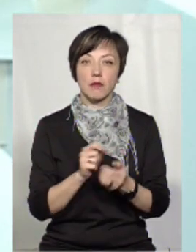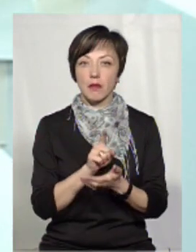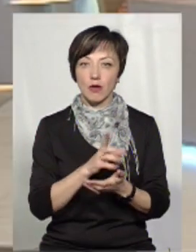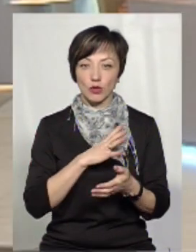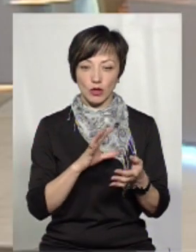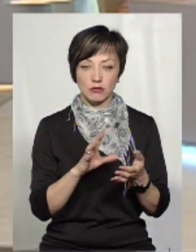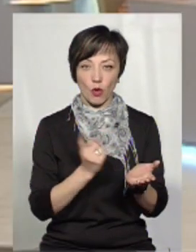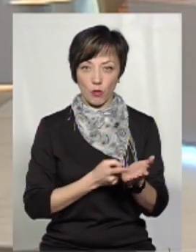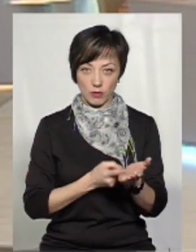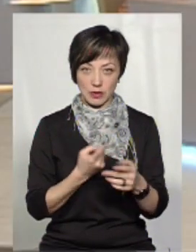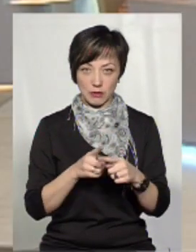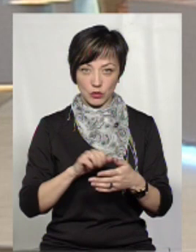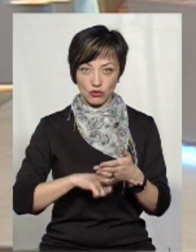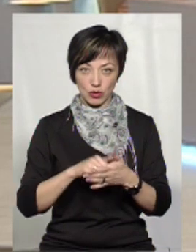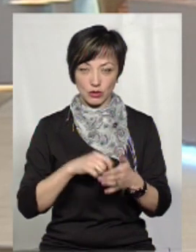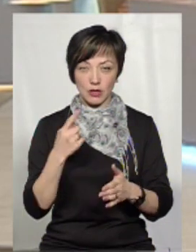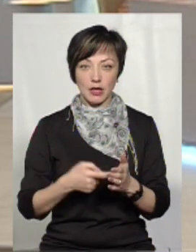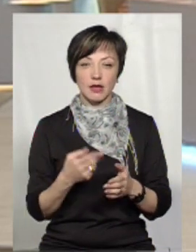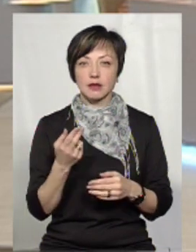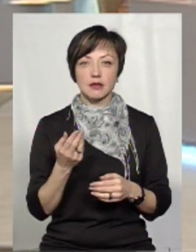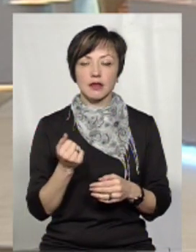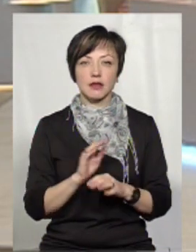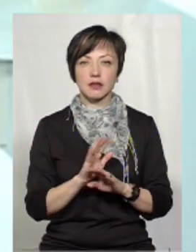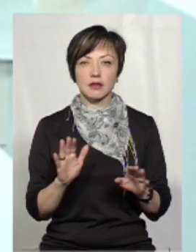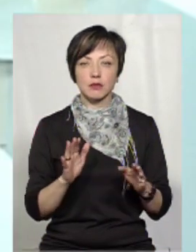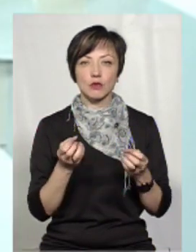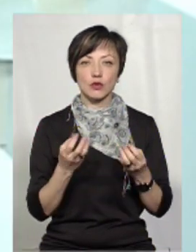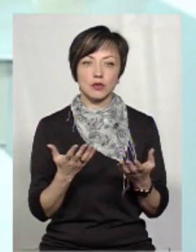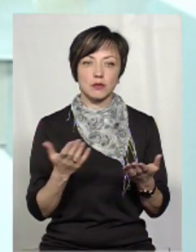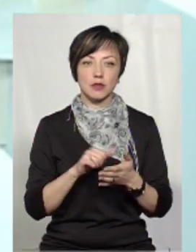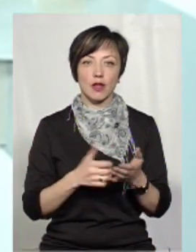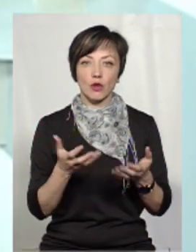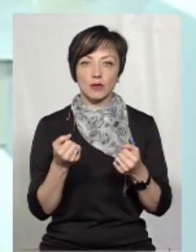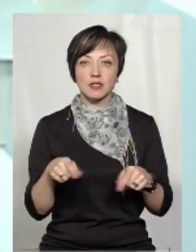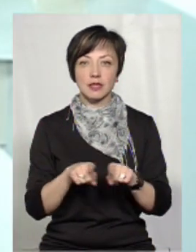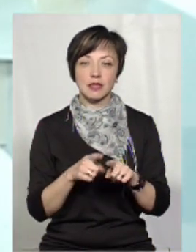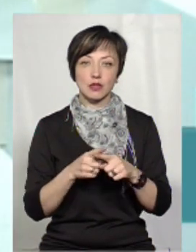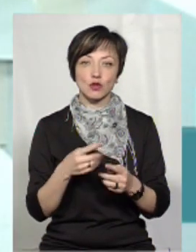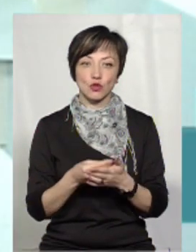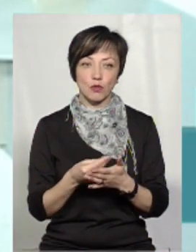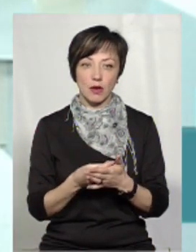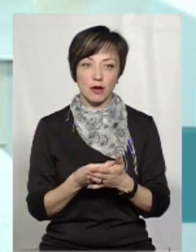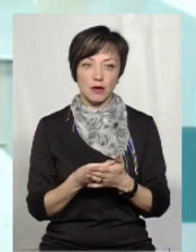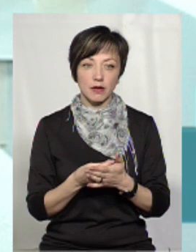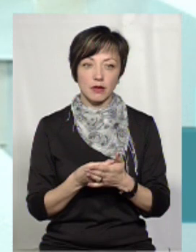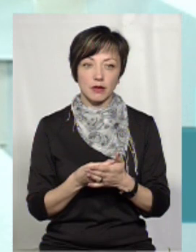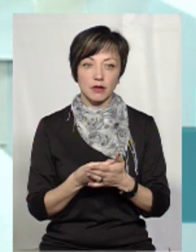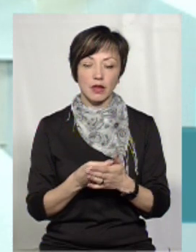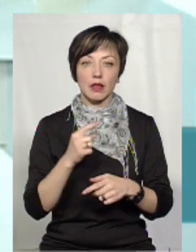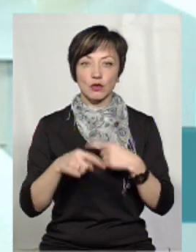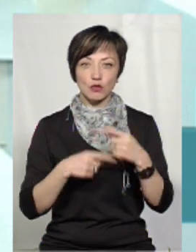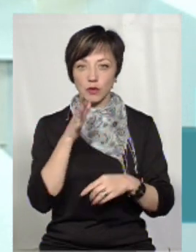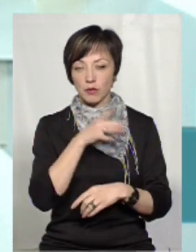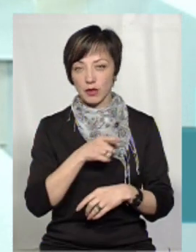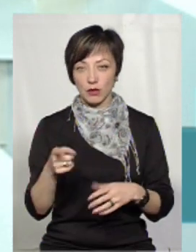має бути мкрунтування цих причин? Ну, навіть не поважним причинам, з якихось причин не отримає. Все рівно це сумашне, все рівно на